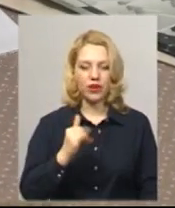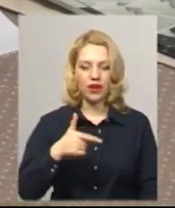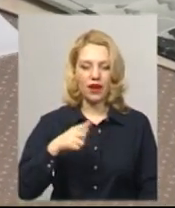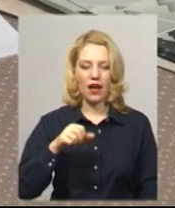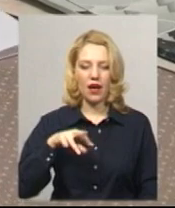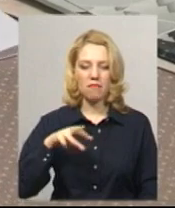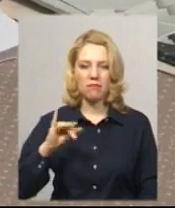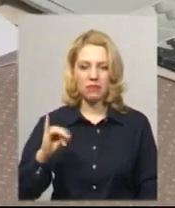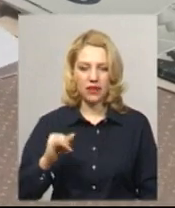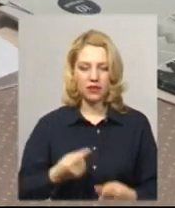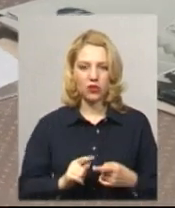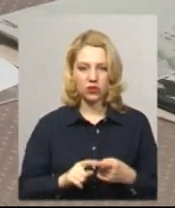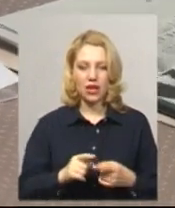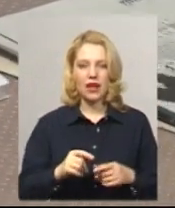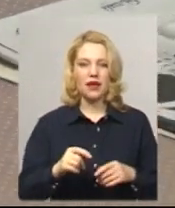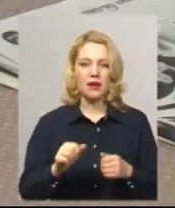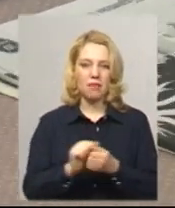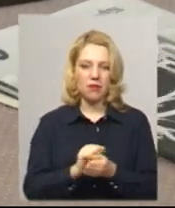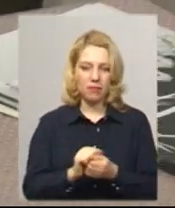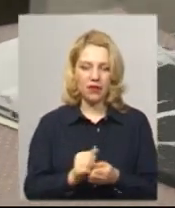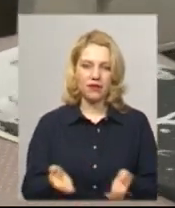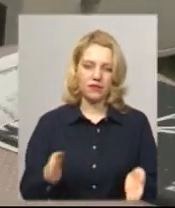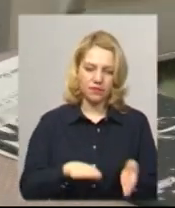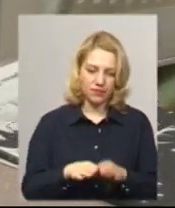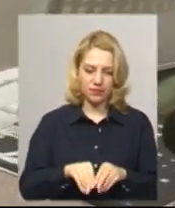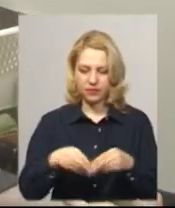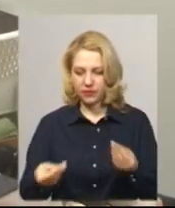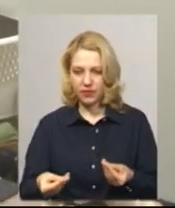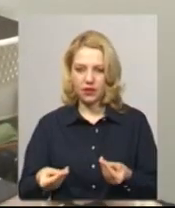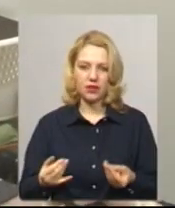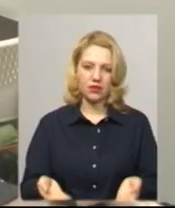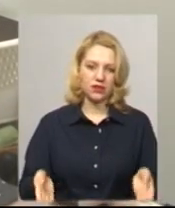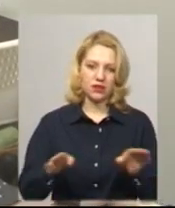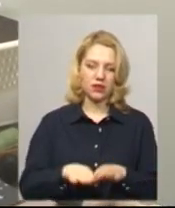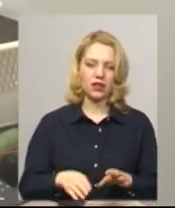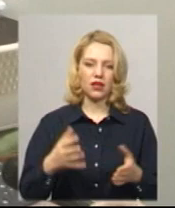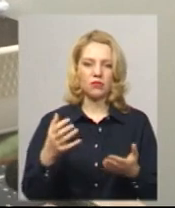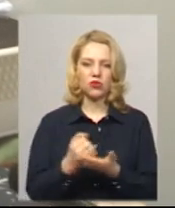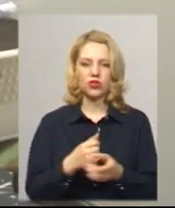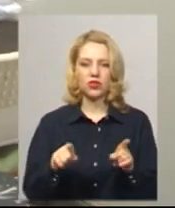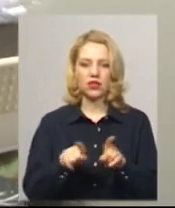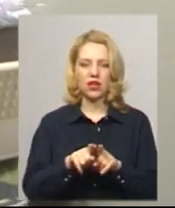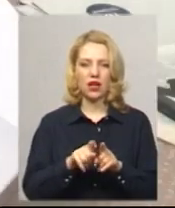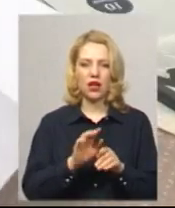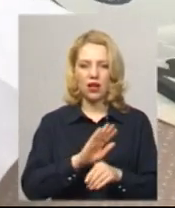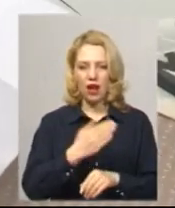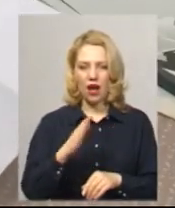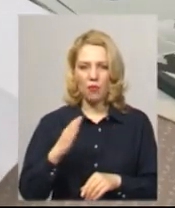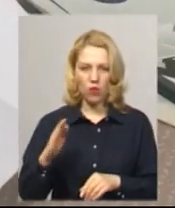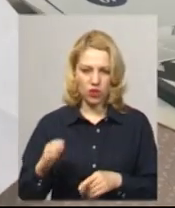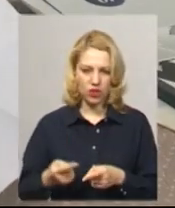листок паперу, який дизайнерка кілька разів складає навпіл, розгортає і знову складає. У нас виходить ось такий армошечок.